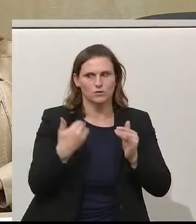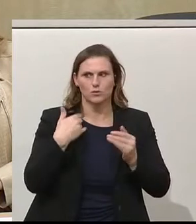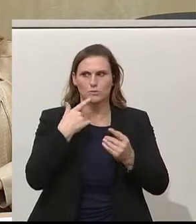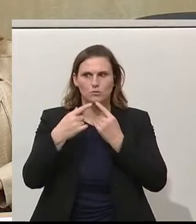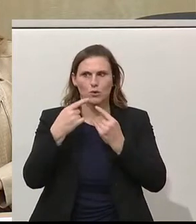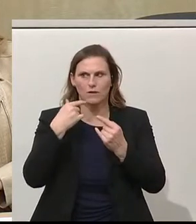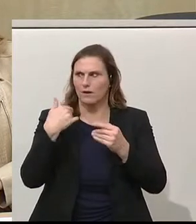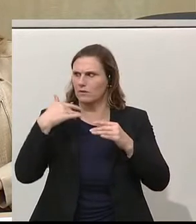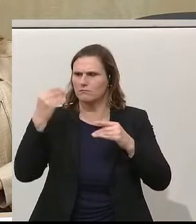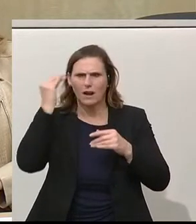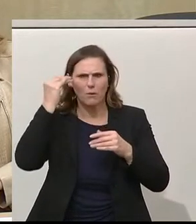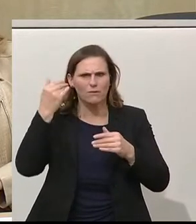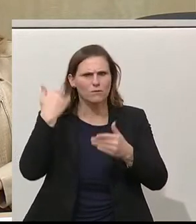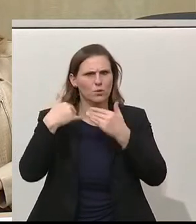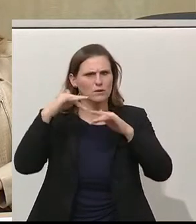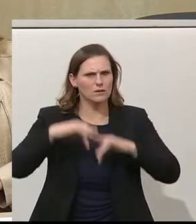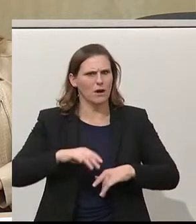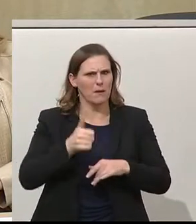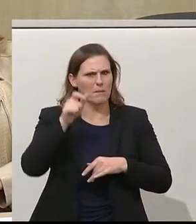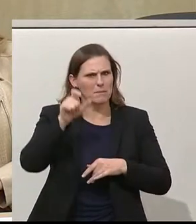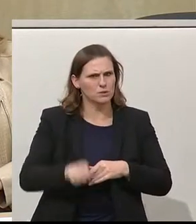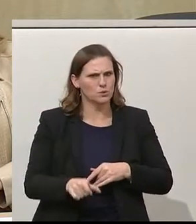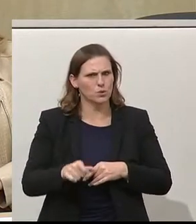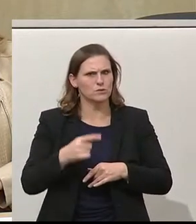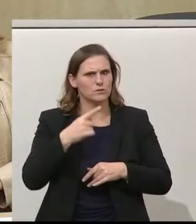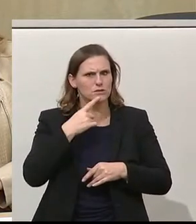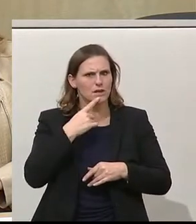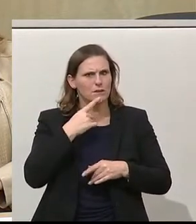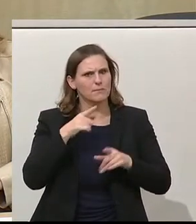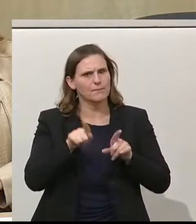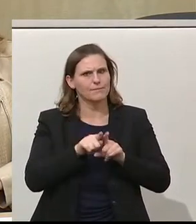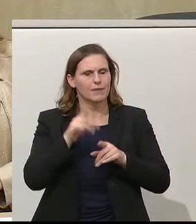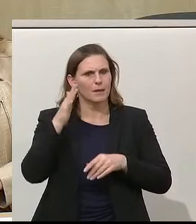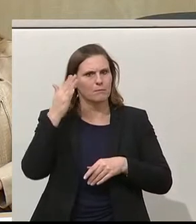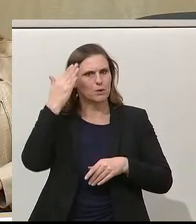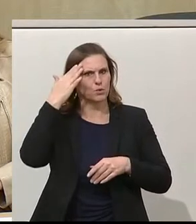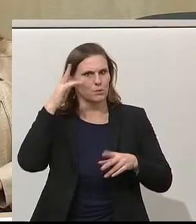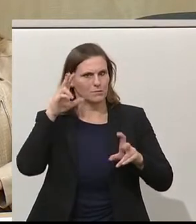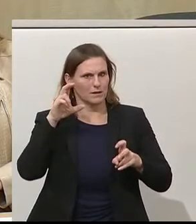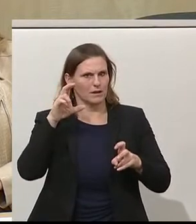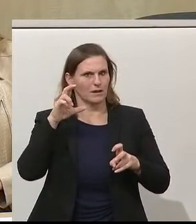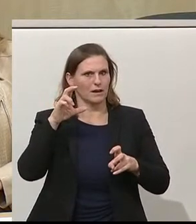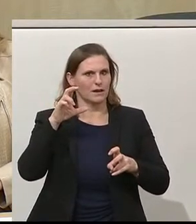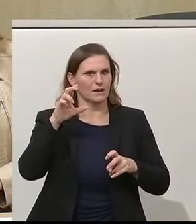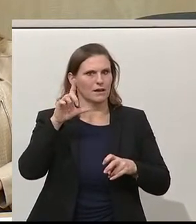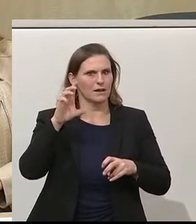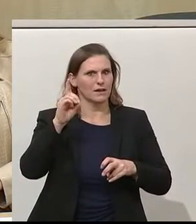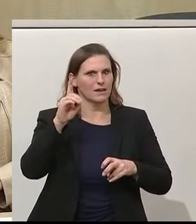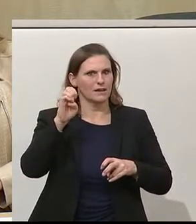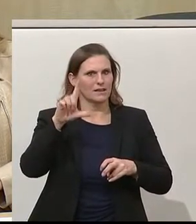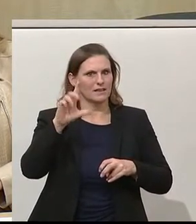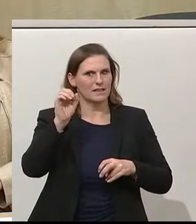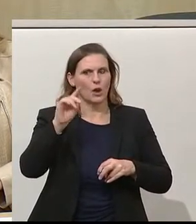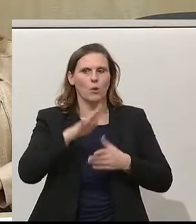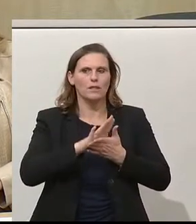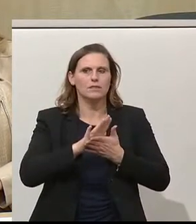im Hohen Haus, dass einmal ein Politiker eine Abwandlung des berühmten Zitats von Jacques Delors gebracht hat. Niemand verliebt sich in ein